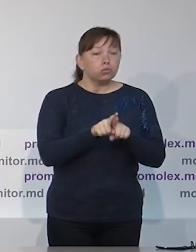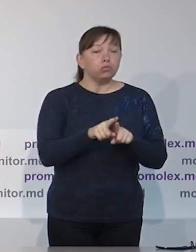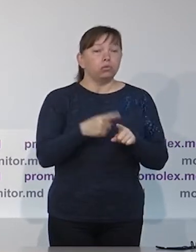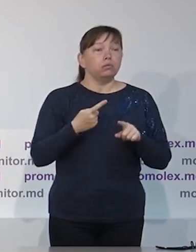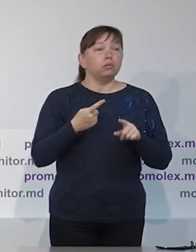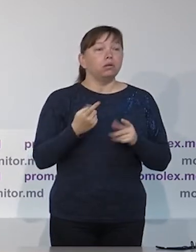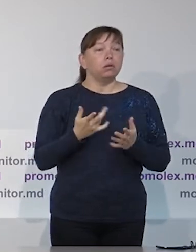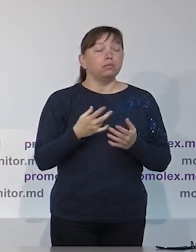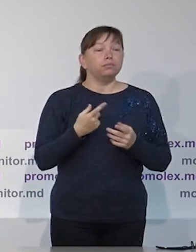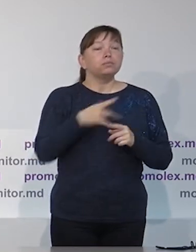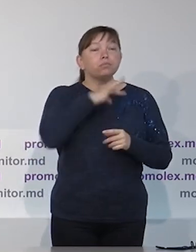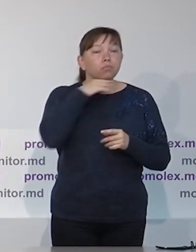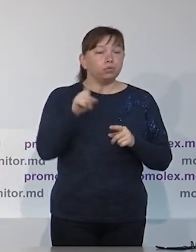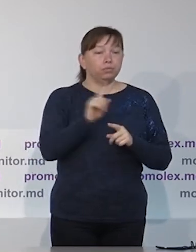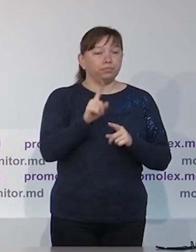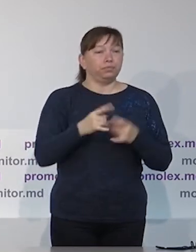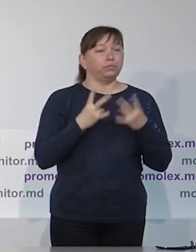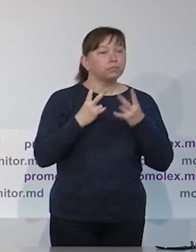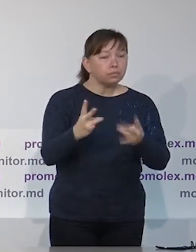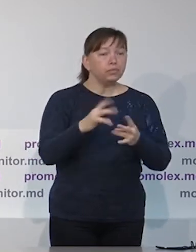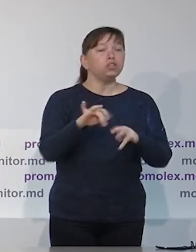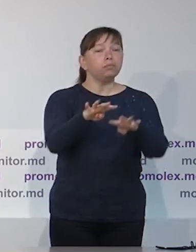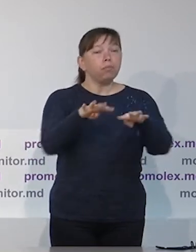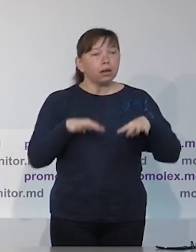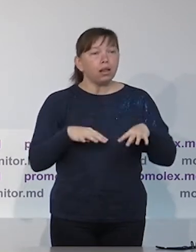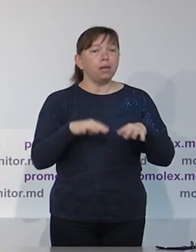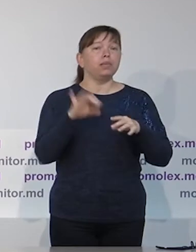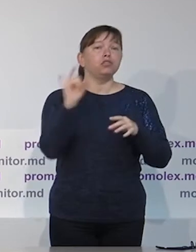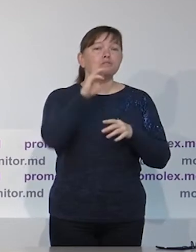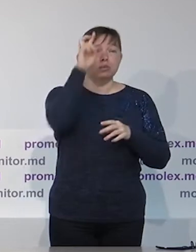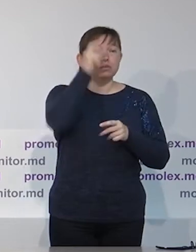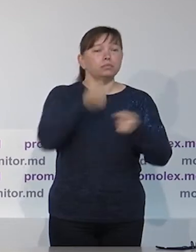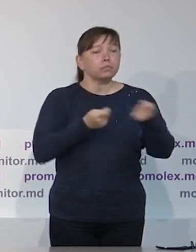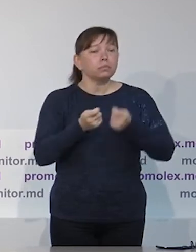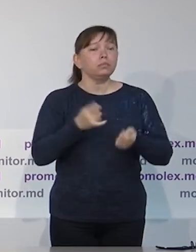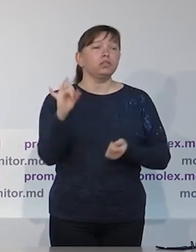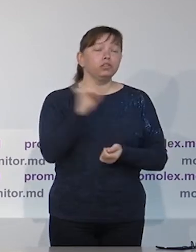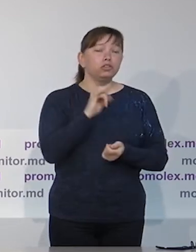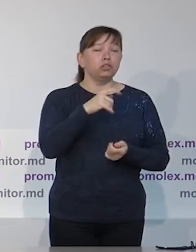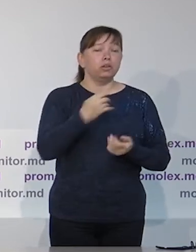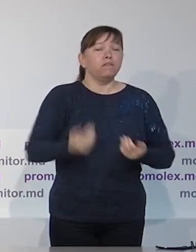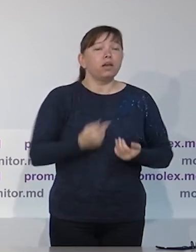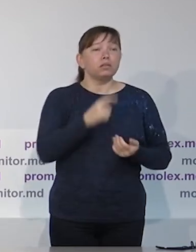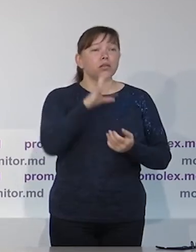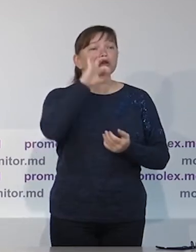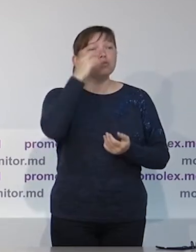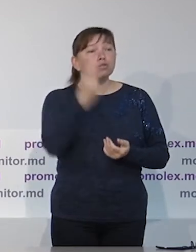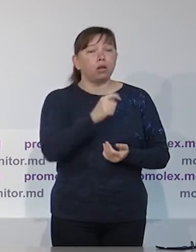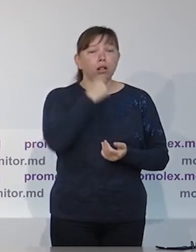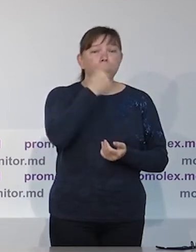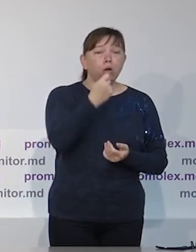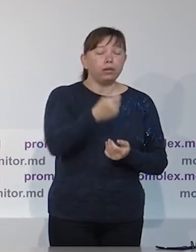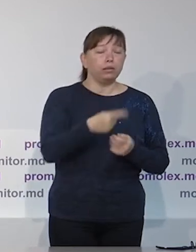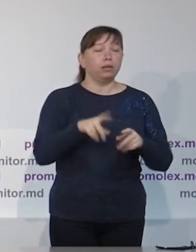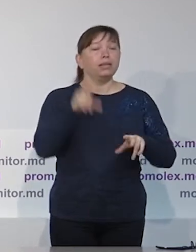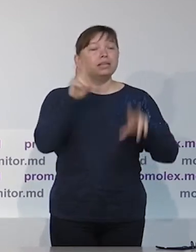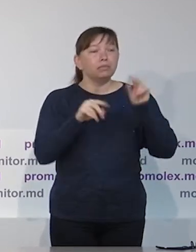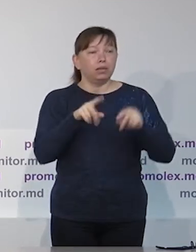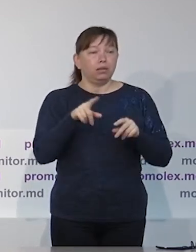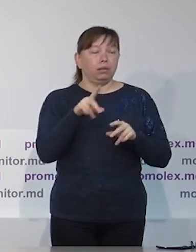сохранил, удержал тот же уровень доверия с 2019 года и по 2020, это